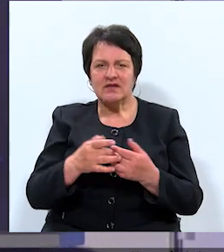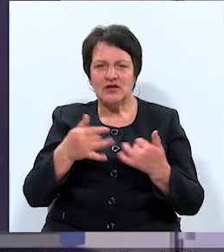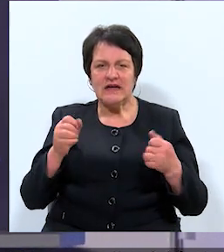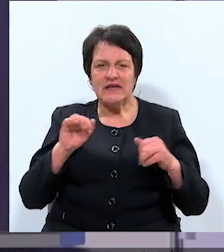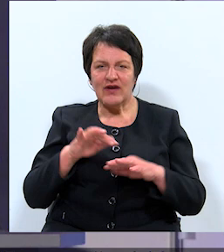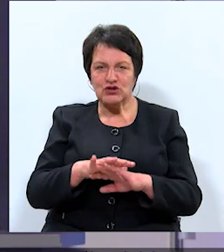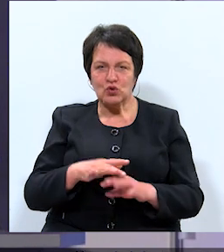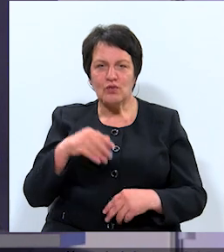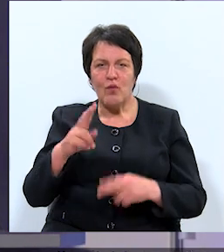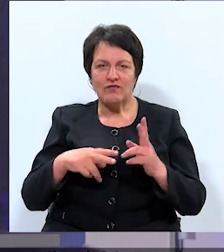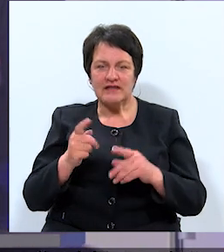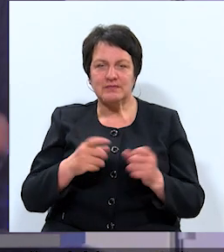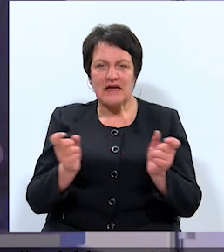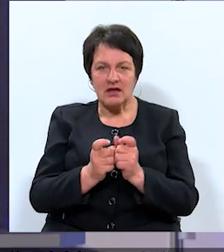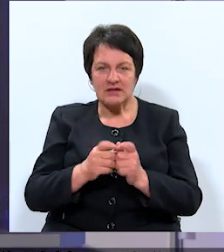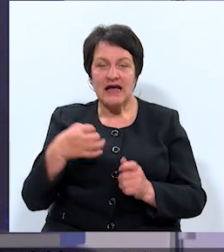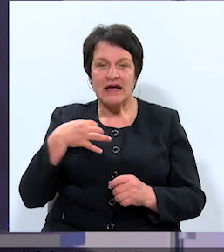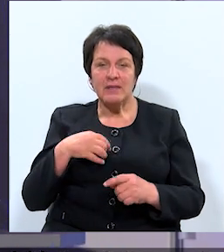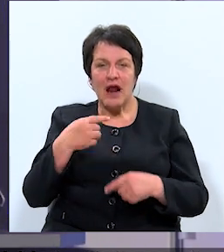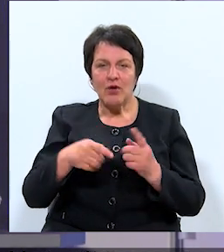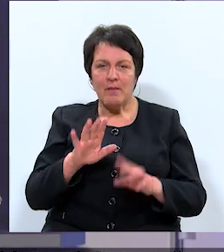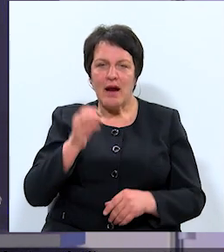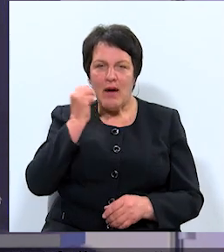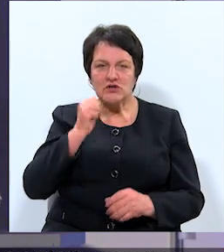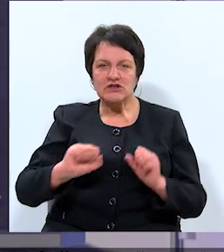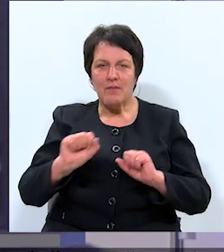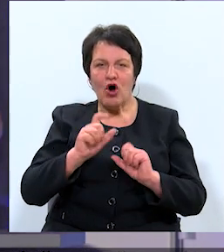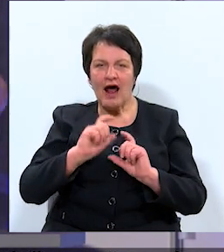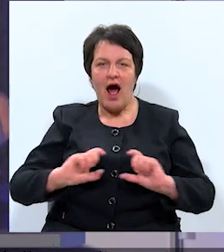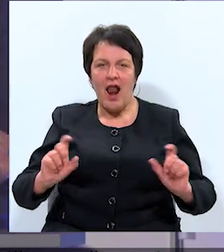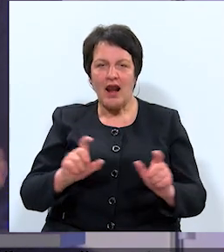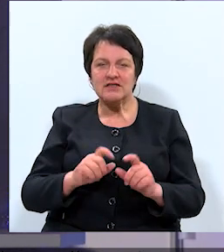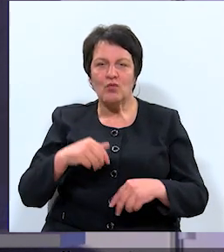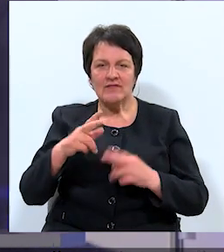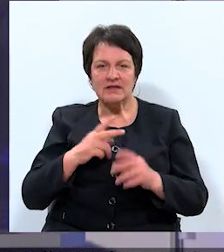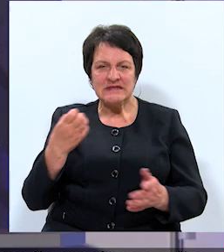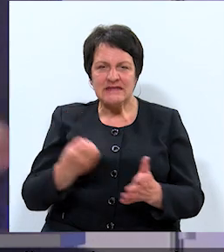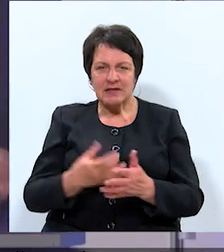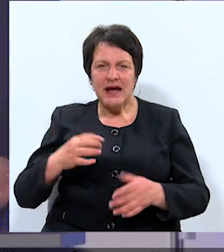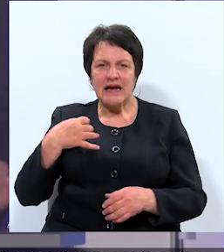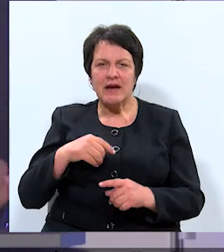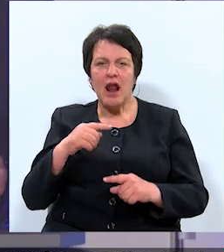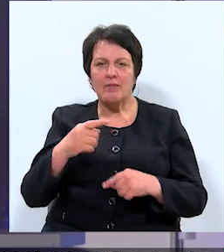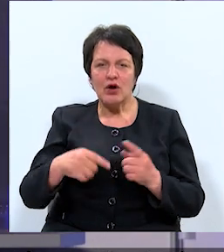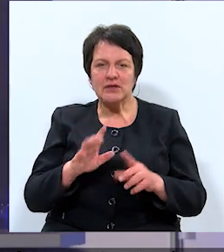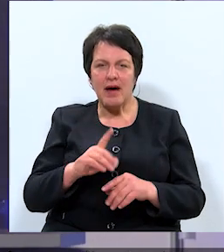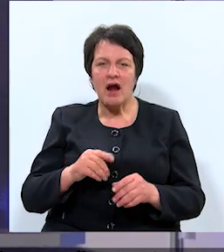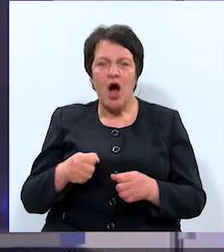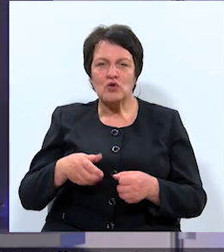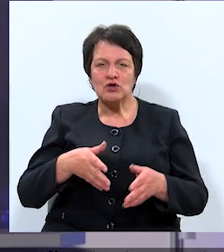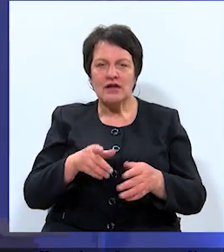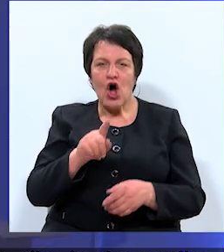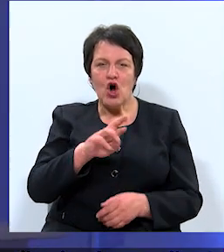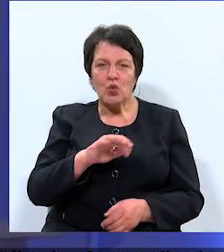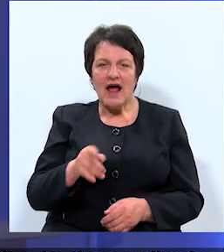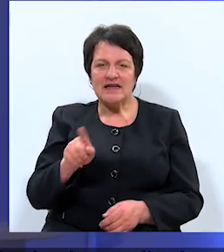infrastruktūras būdniecības skandālos. Krimināla procesa par bauskas sporta halsas būdniecības sadārdzinājumu. Krimināla procesa par autos arī rundālu